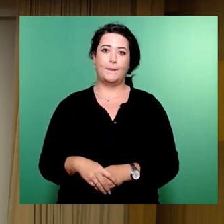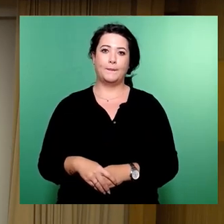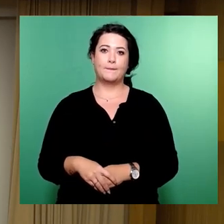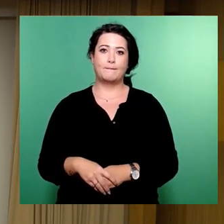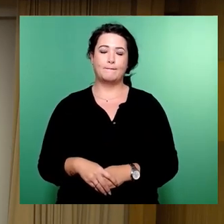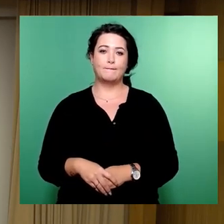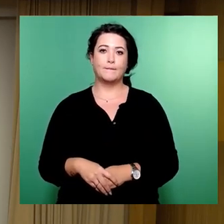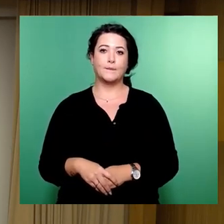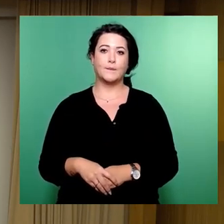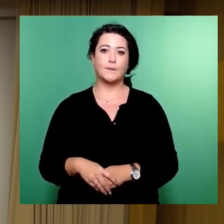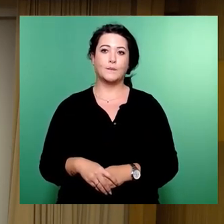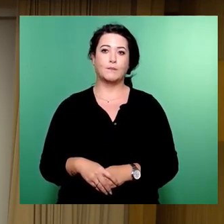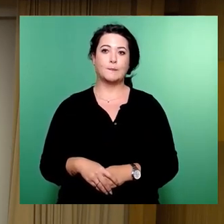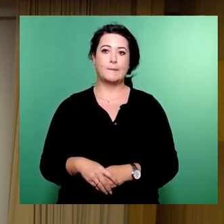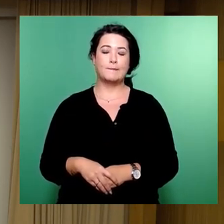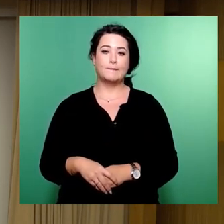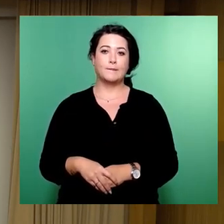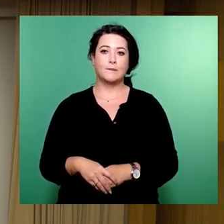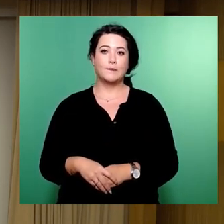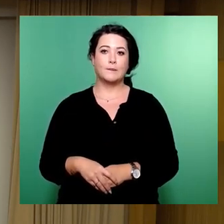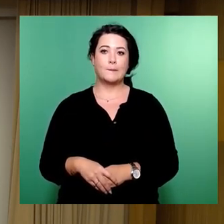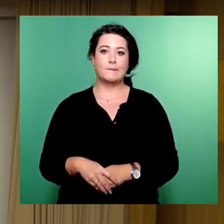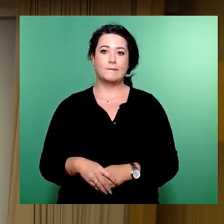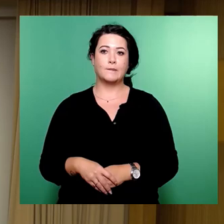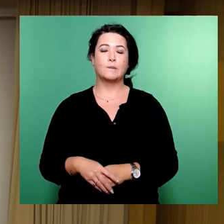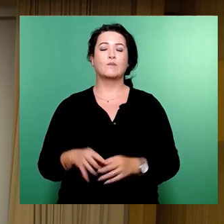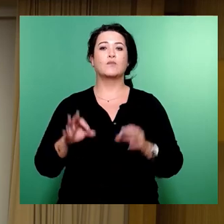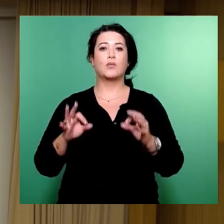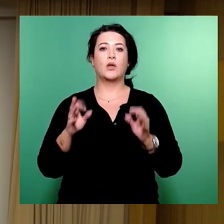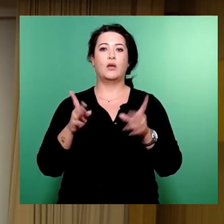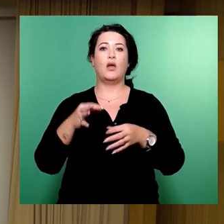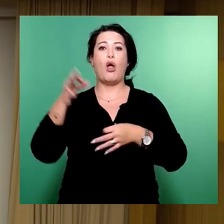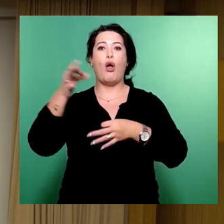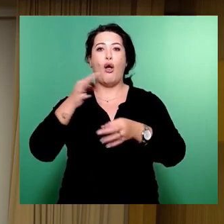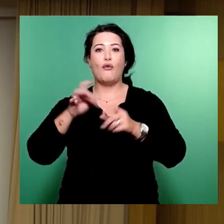Damit wird die Fragerunde beendet und der Tagesordnungspunkt 5.